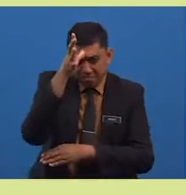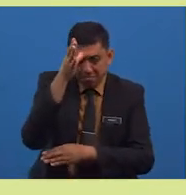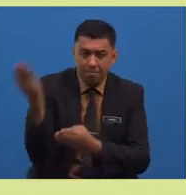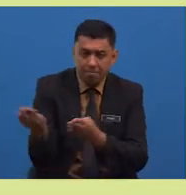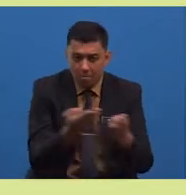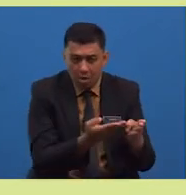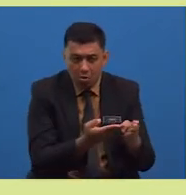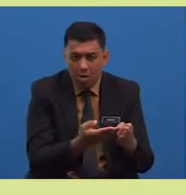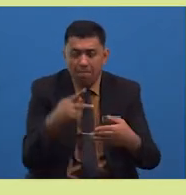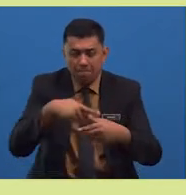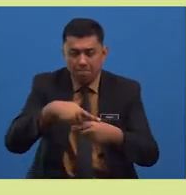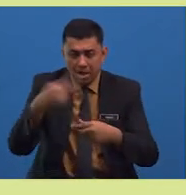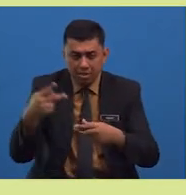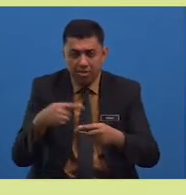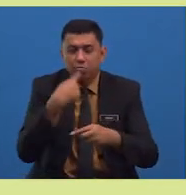tersebut ke bumi?